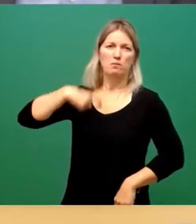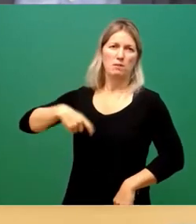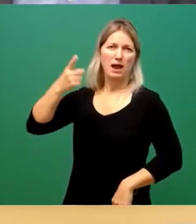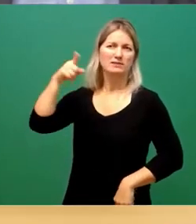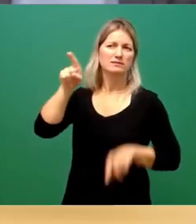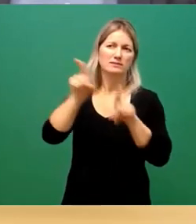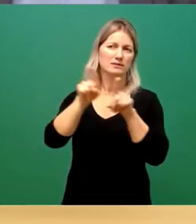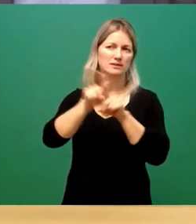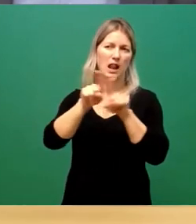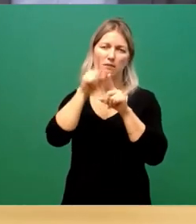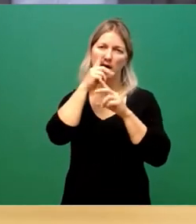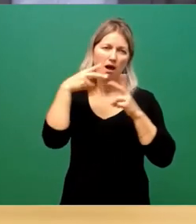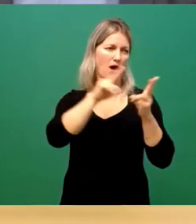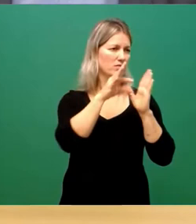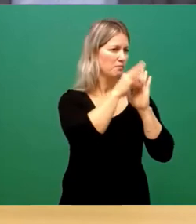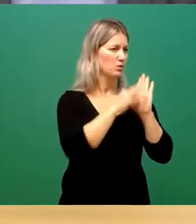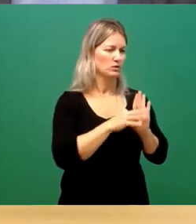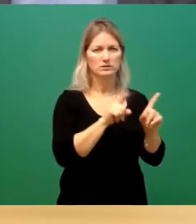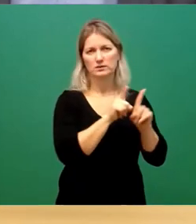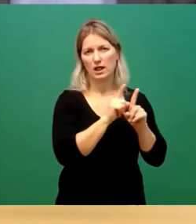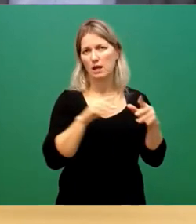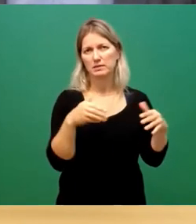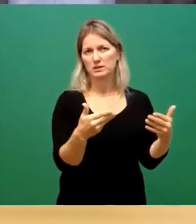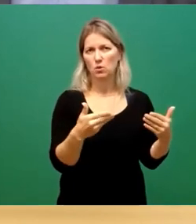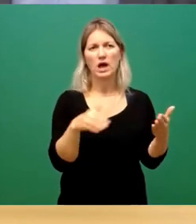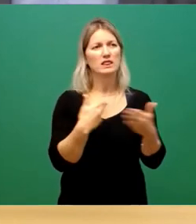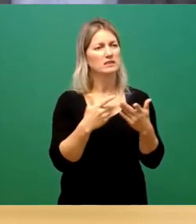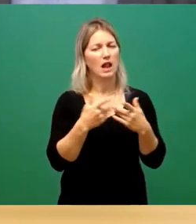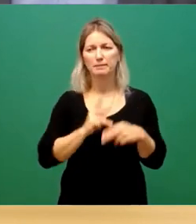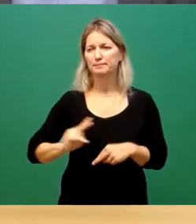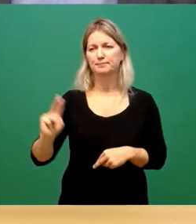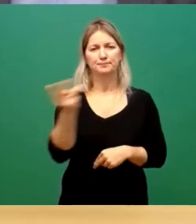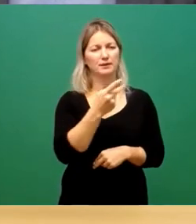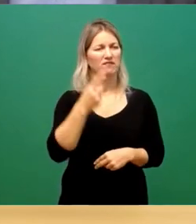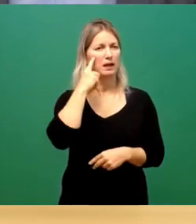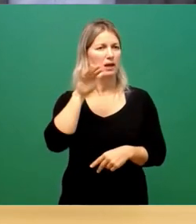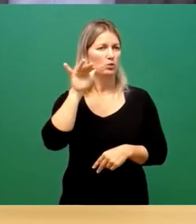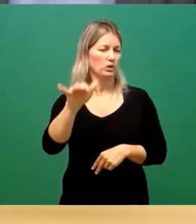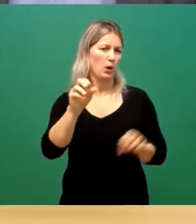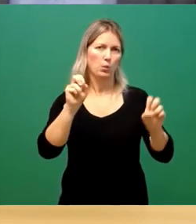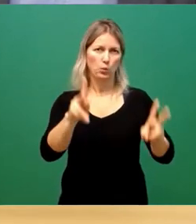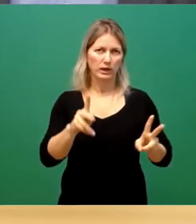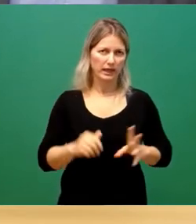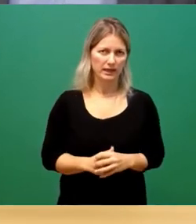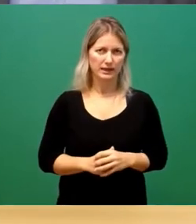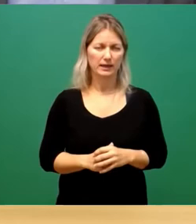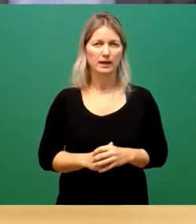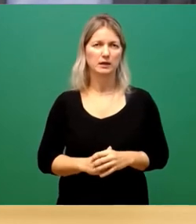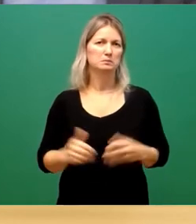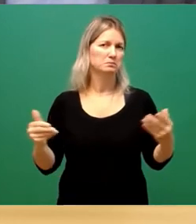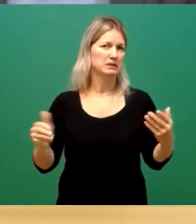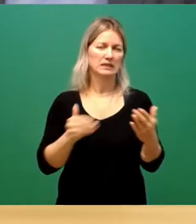Punkten. Und insoweit ist da auch kollektive Einigkeit dann wieder da. Insoweit kann ich damit